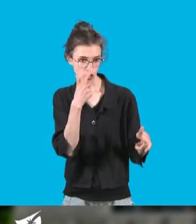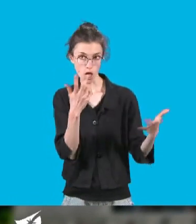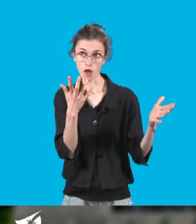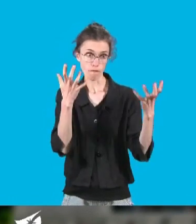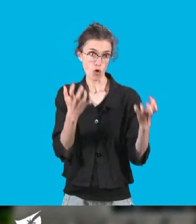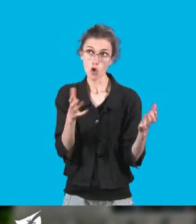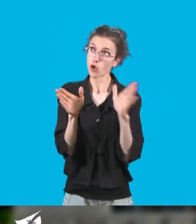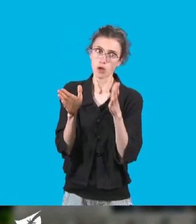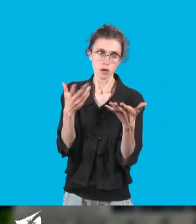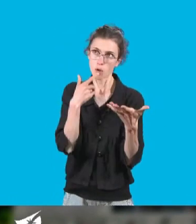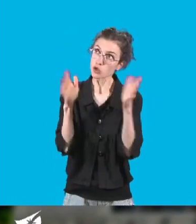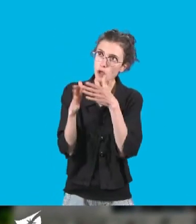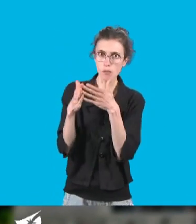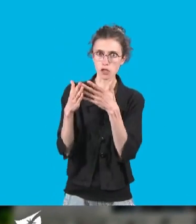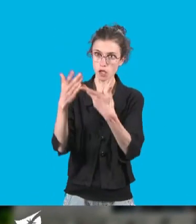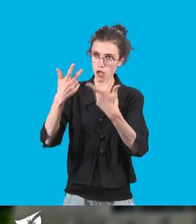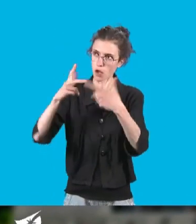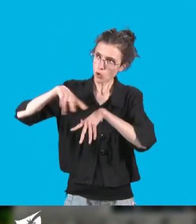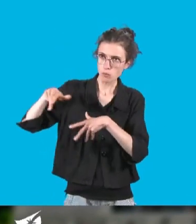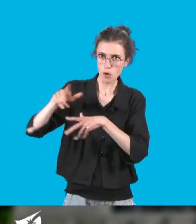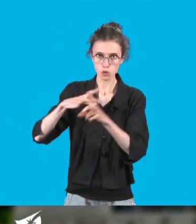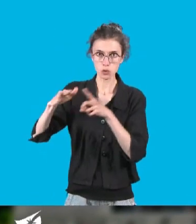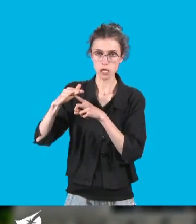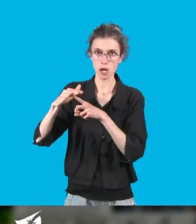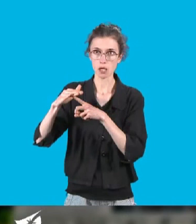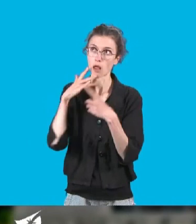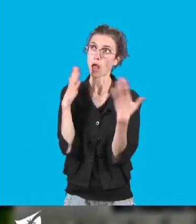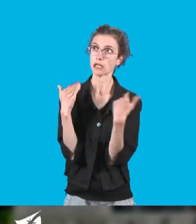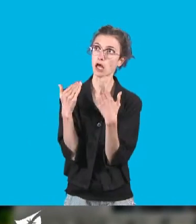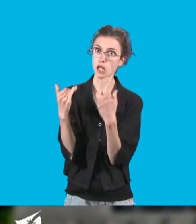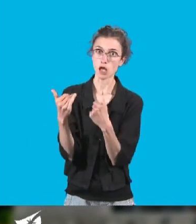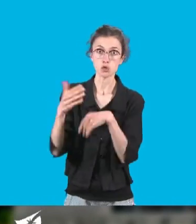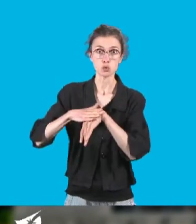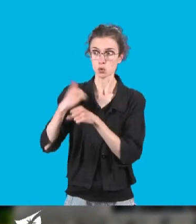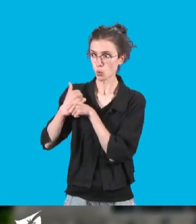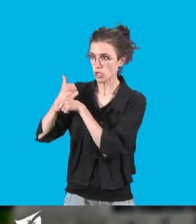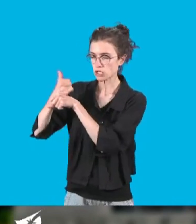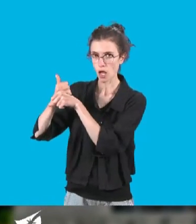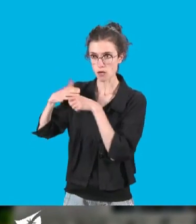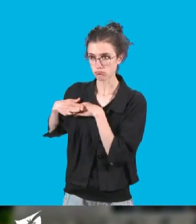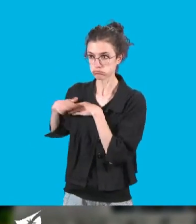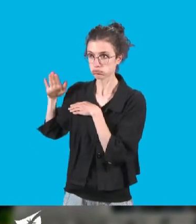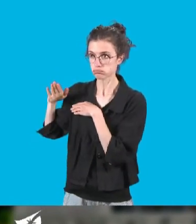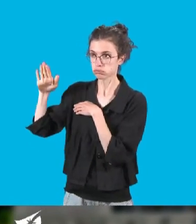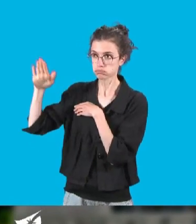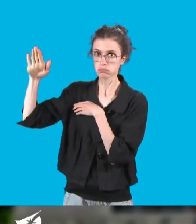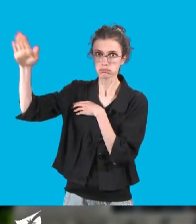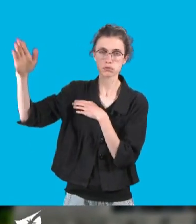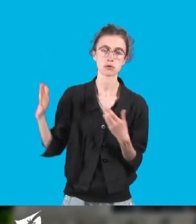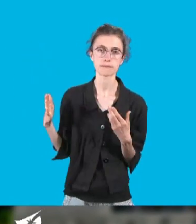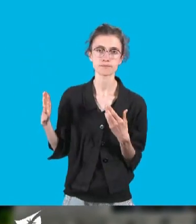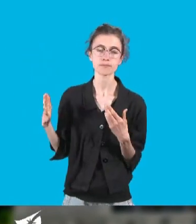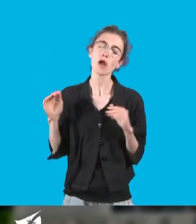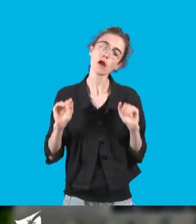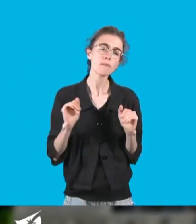chiffre en hausse constante de plus d'un millier par an ces dernières années. Et si 789 logements sociaux